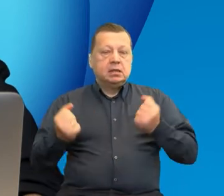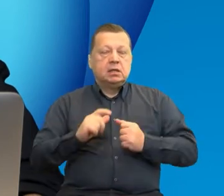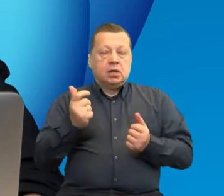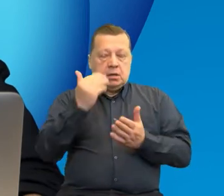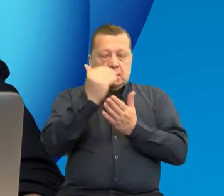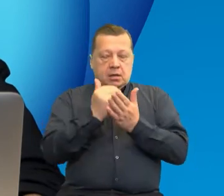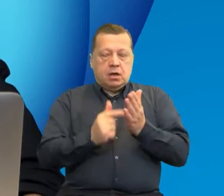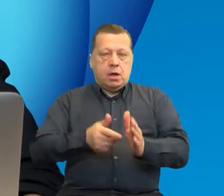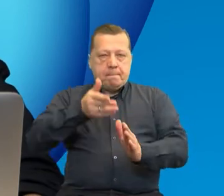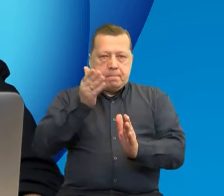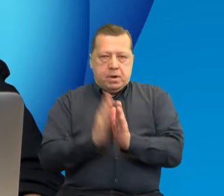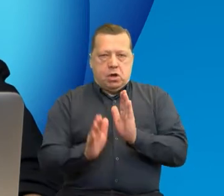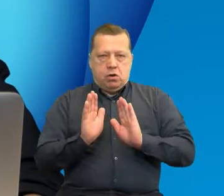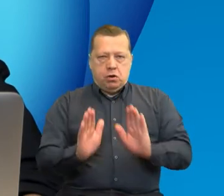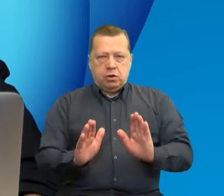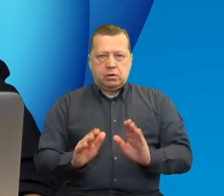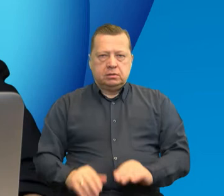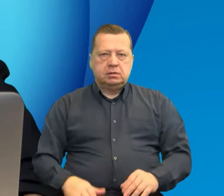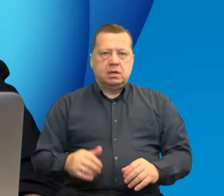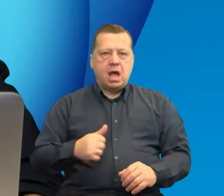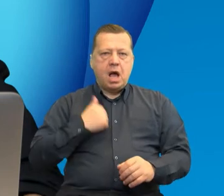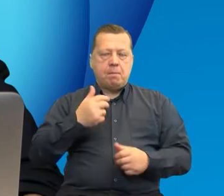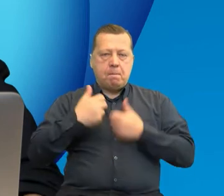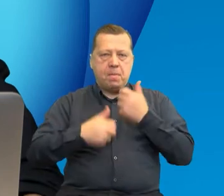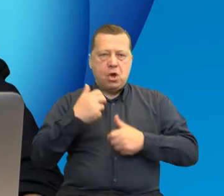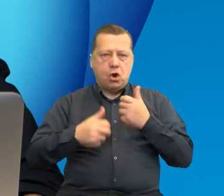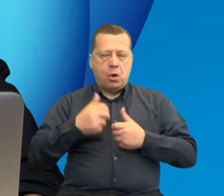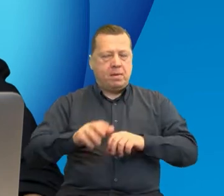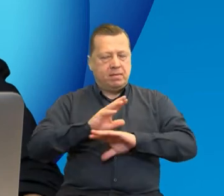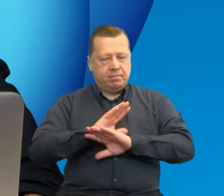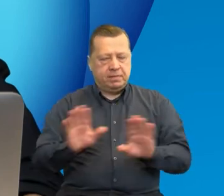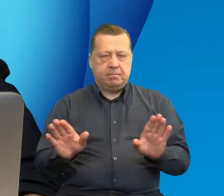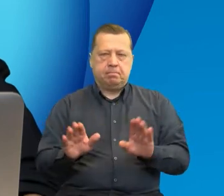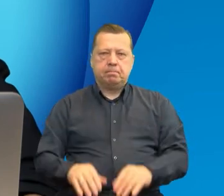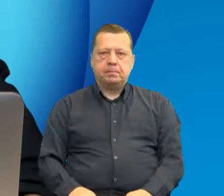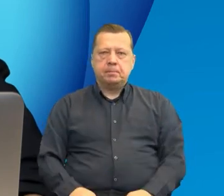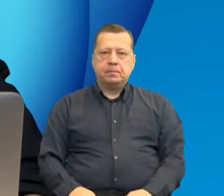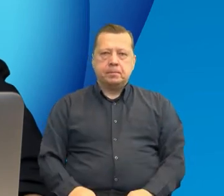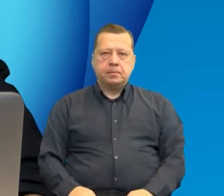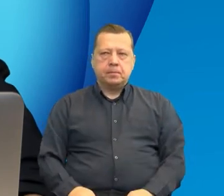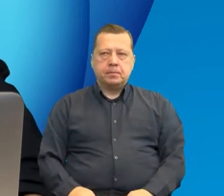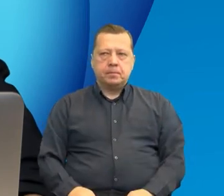procedury, czynić je jak najmniej skomplikowanymi, a